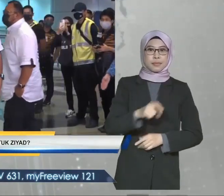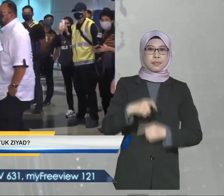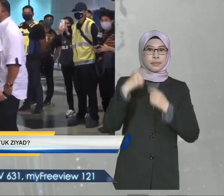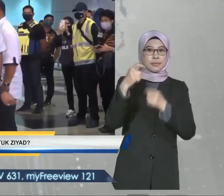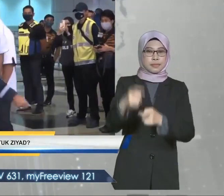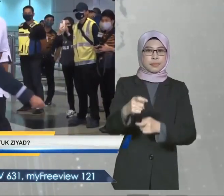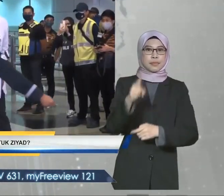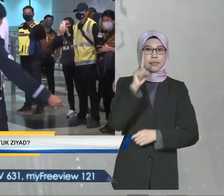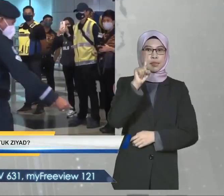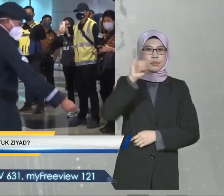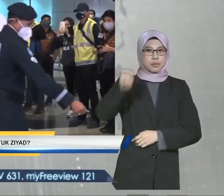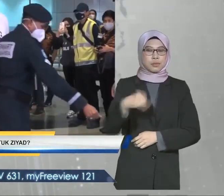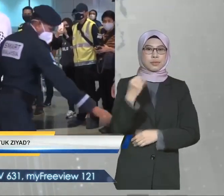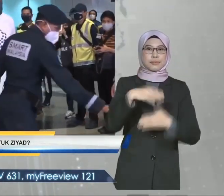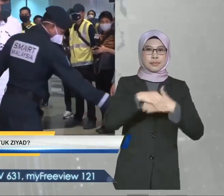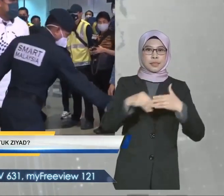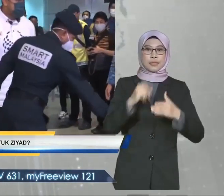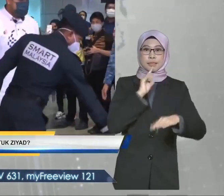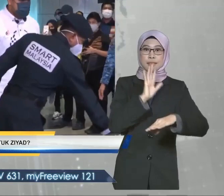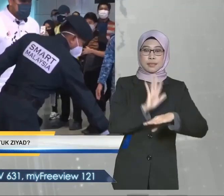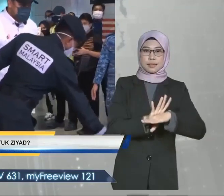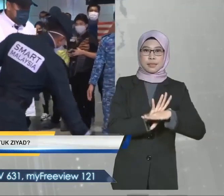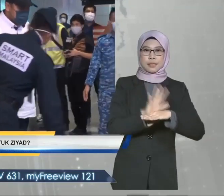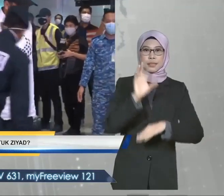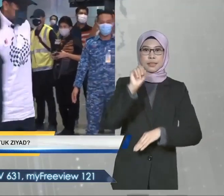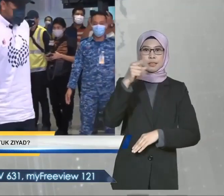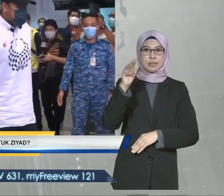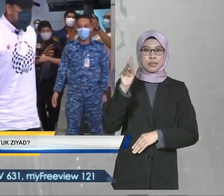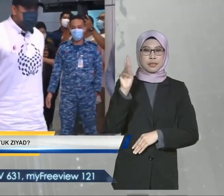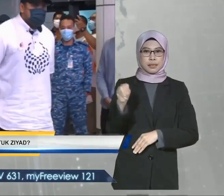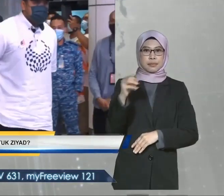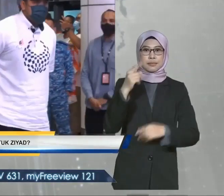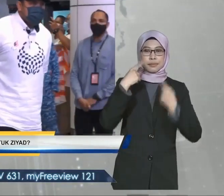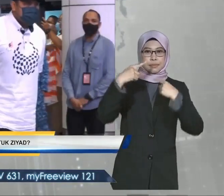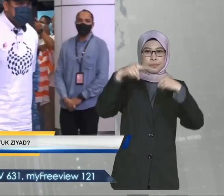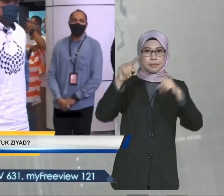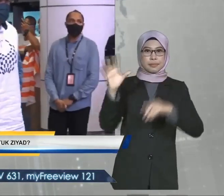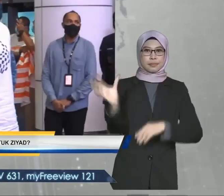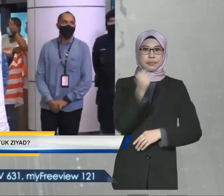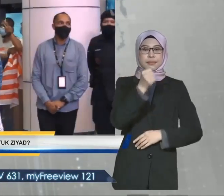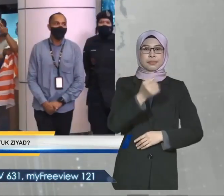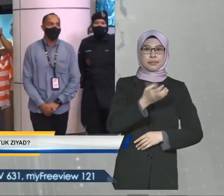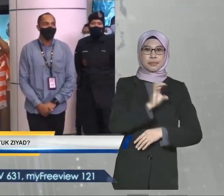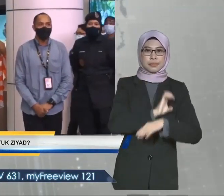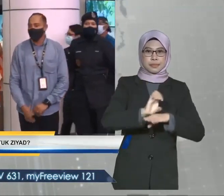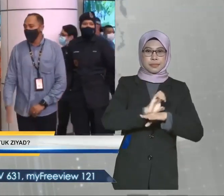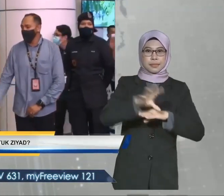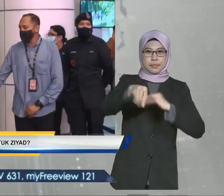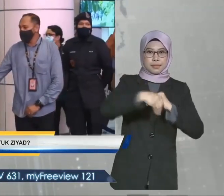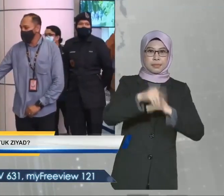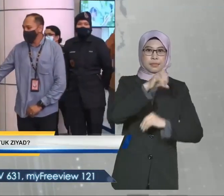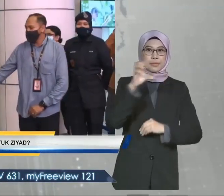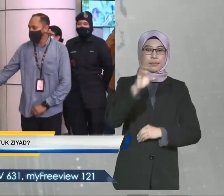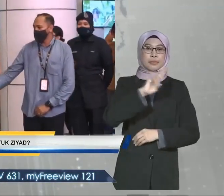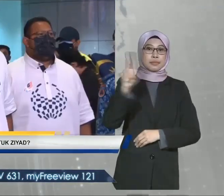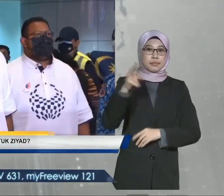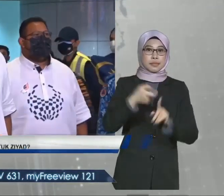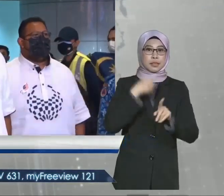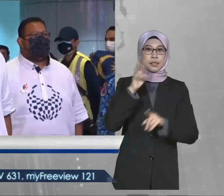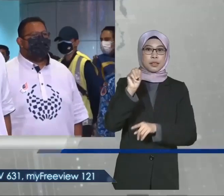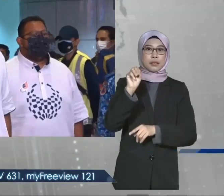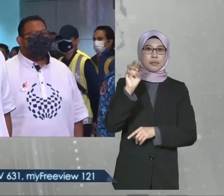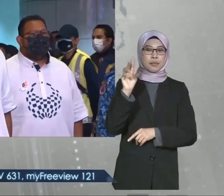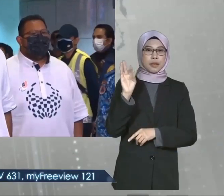berjumlah RM1 juta yang dijanjikan menerusi syakam bagi kejayaan memenangi emas Paralympic dan ganjaran tambahan RM100,000 daripada